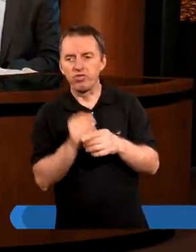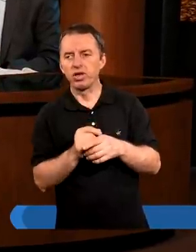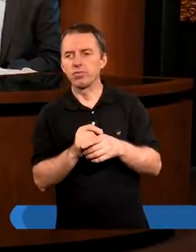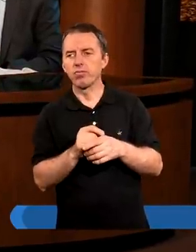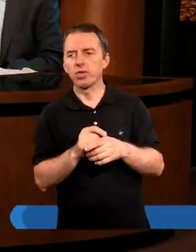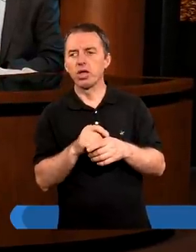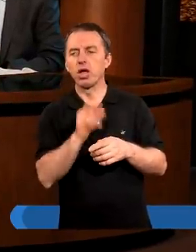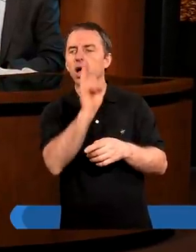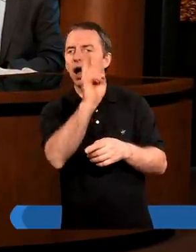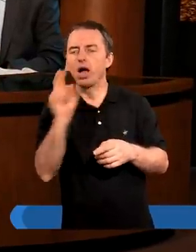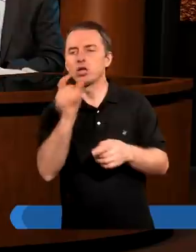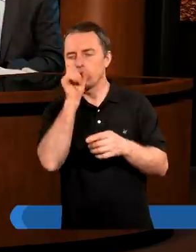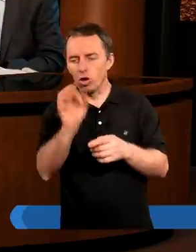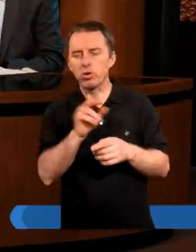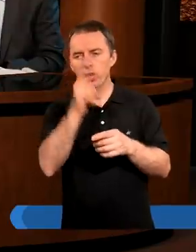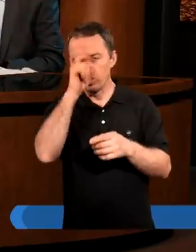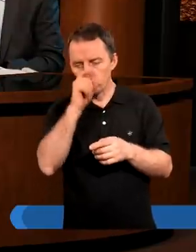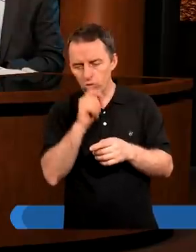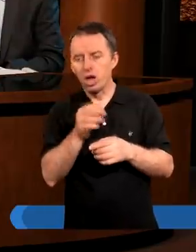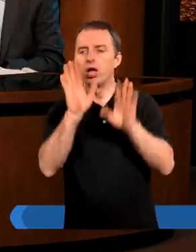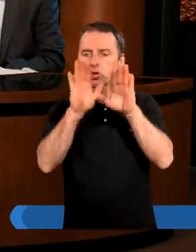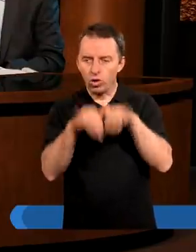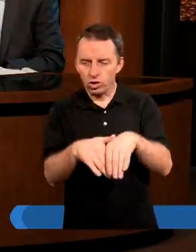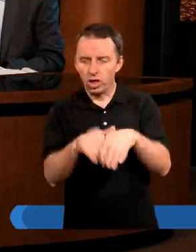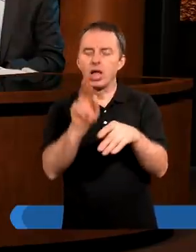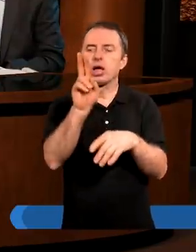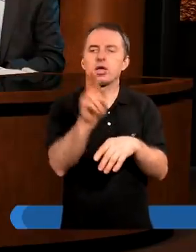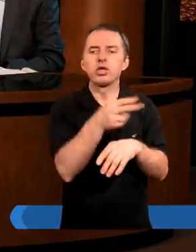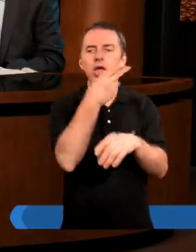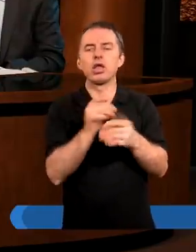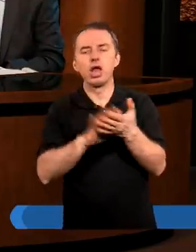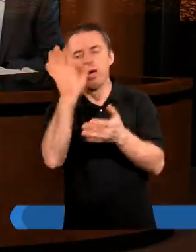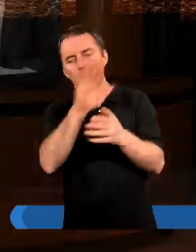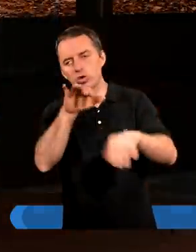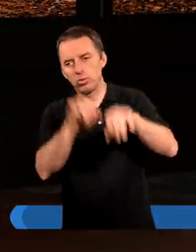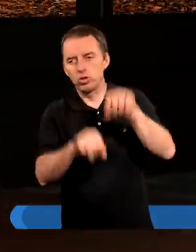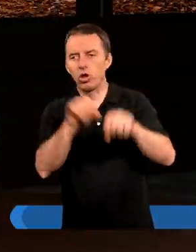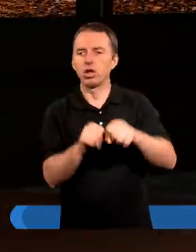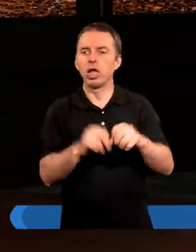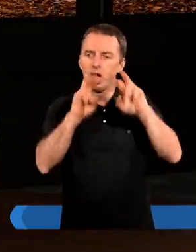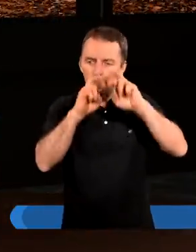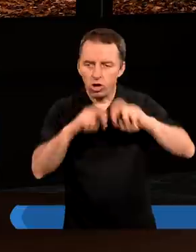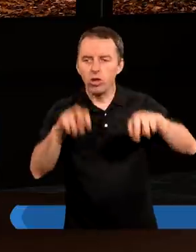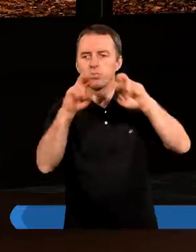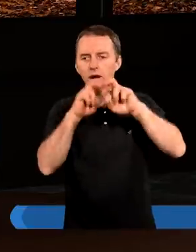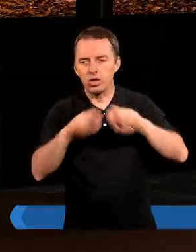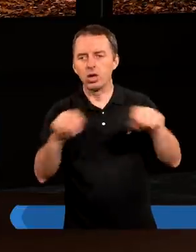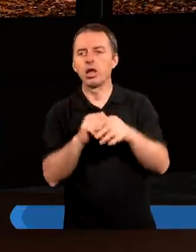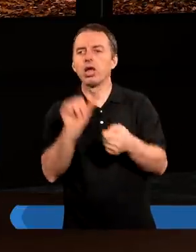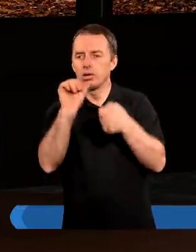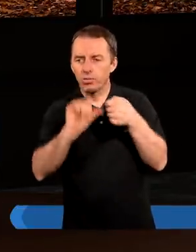każda rzecz dobra i zła zostanie kiedyś na Bożym Sądzie rozpatrzona,